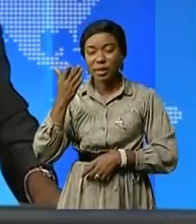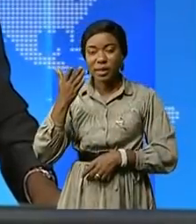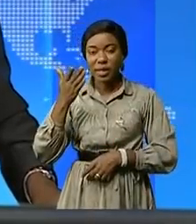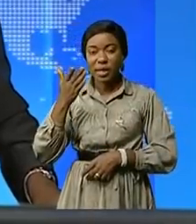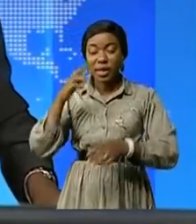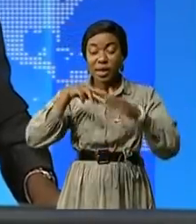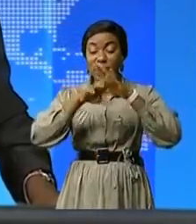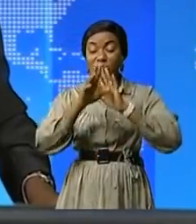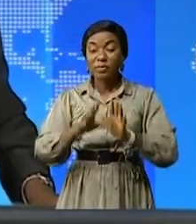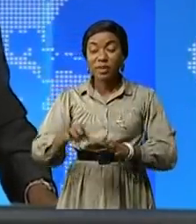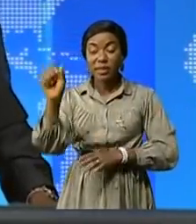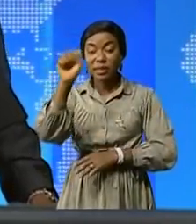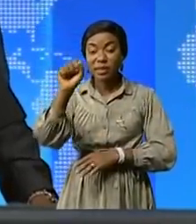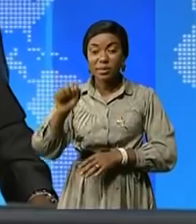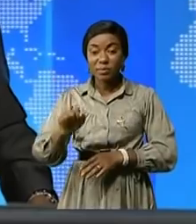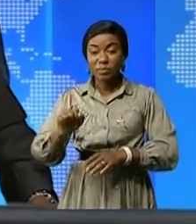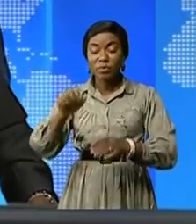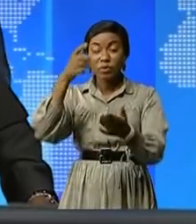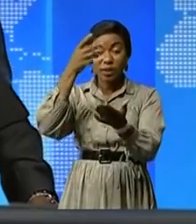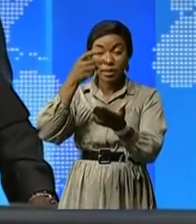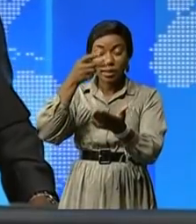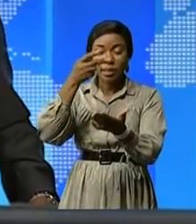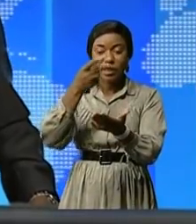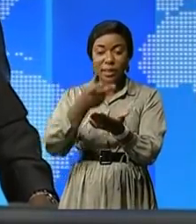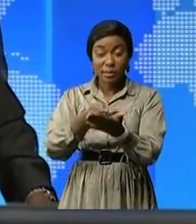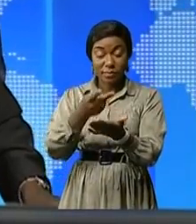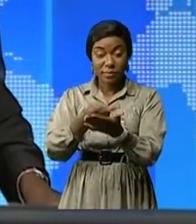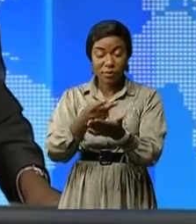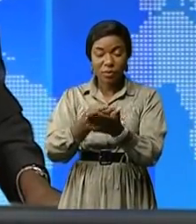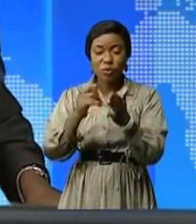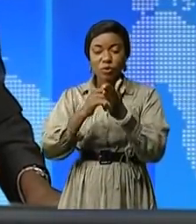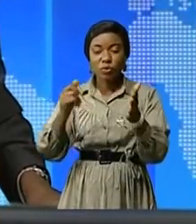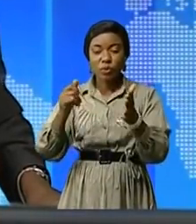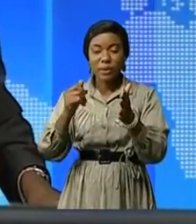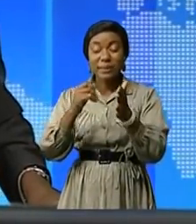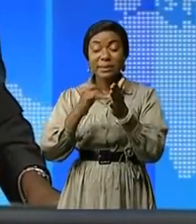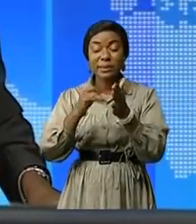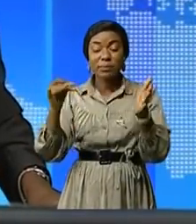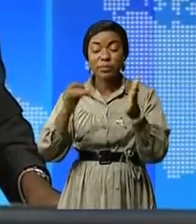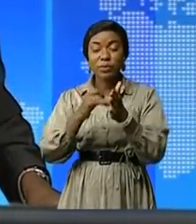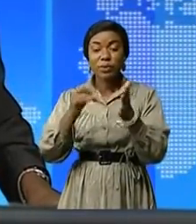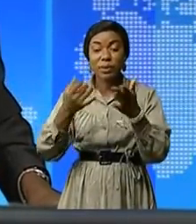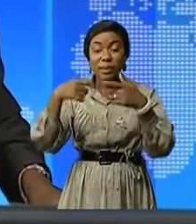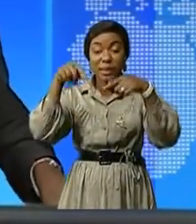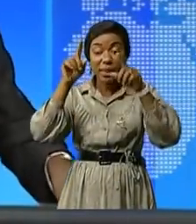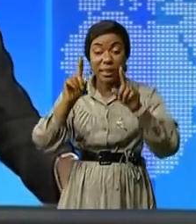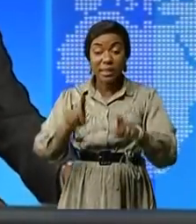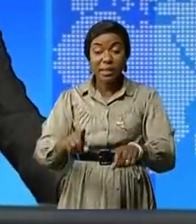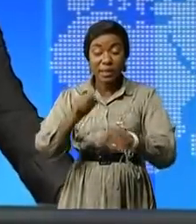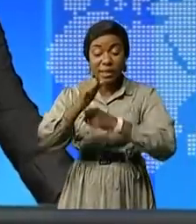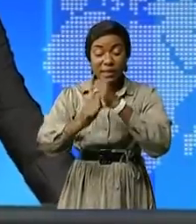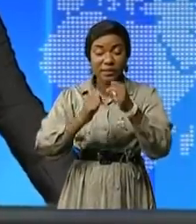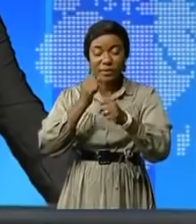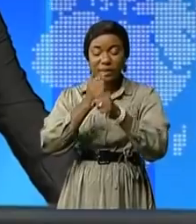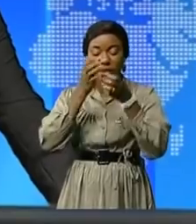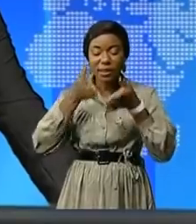Kimbangu c'était au cours d'un culte commémoratif du 70ème anniversaire de la disparition de cet illustre personnage et de la